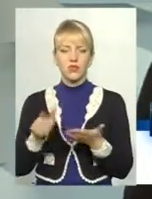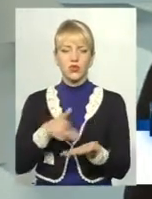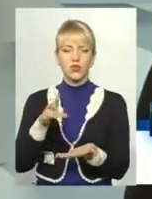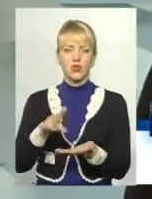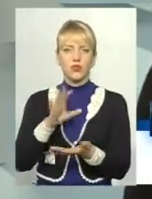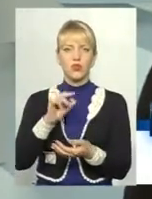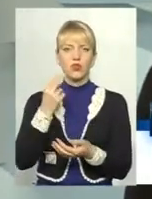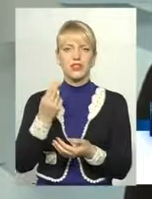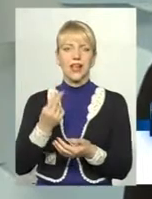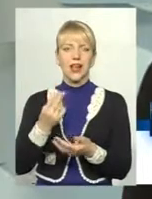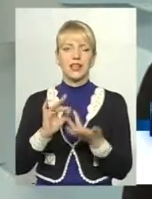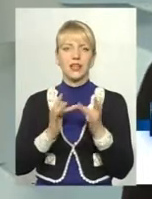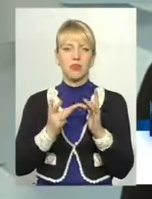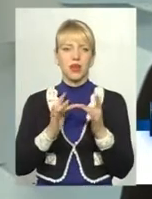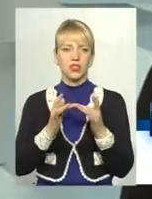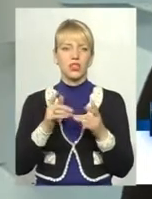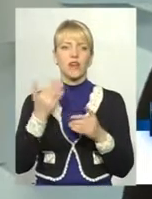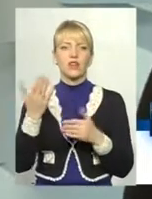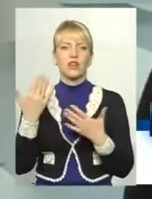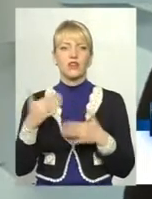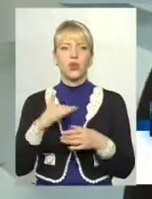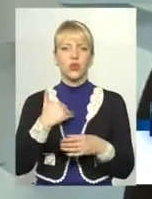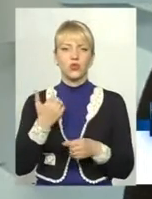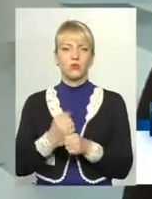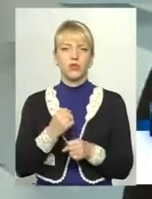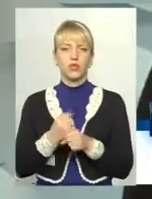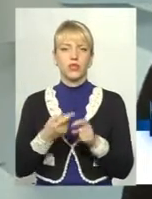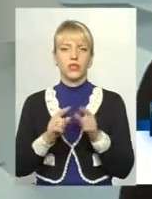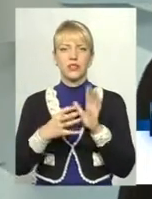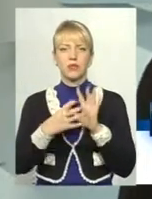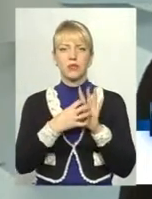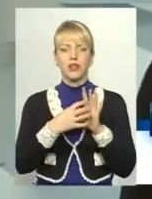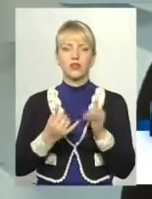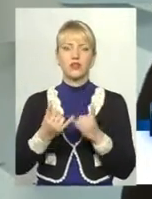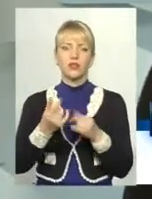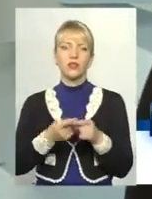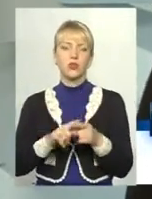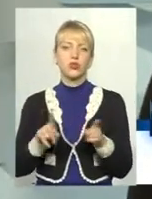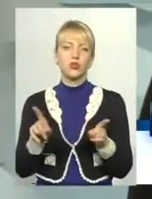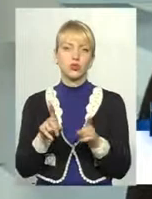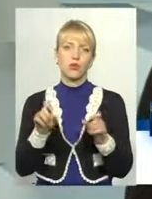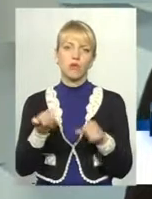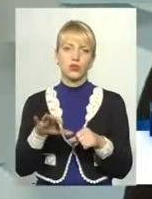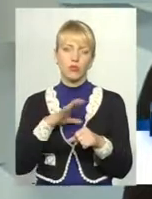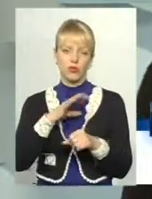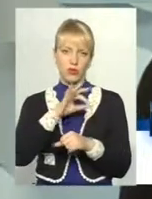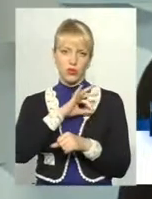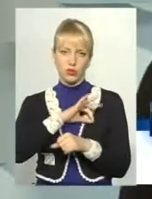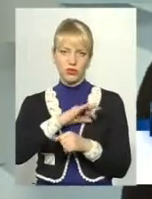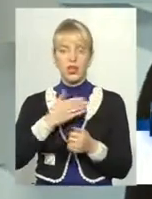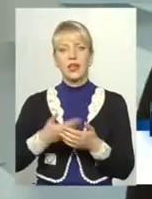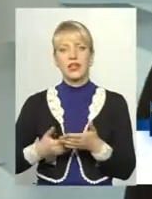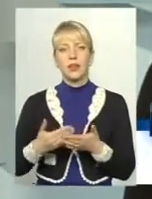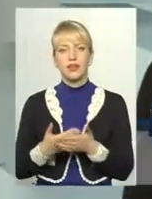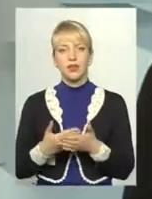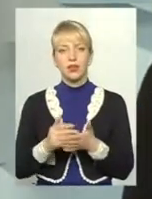соціальних мережах. Тобто вони вже хочуть працювати з цим брендом, щоб можна було його використовувати. Наприклад,